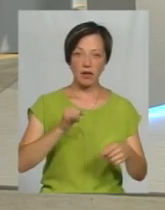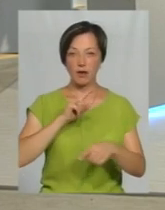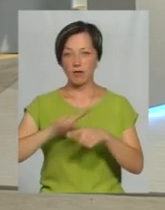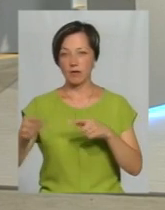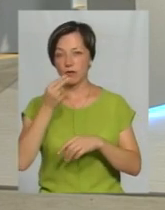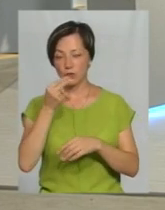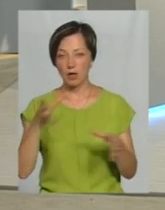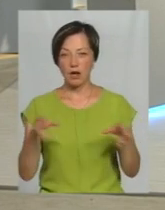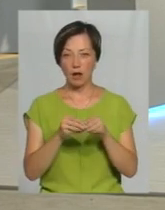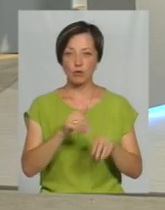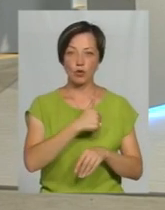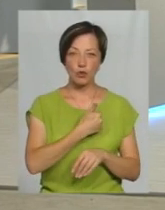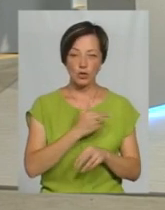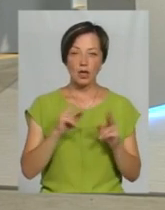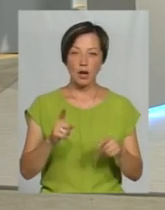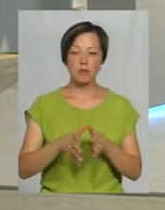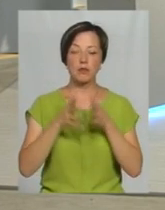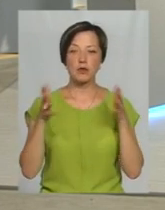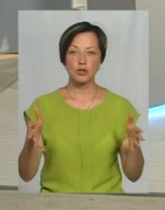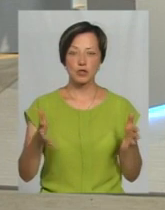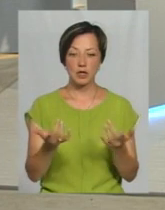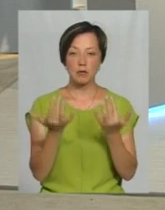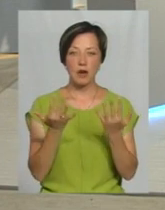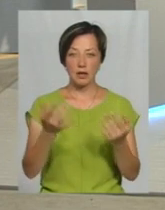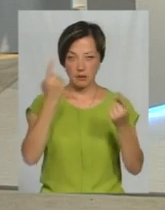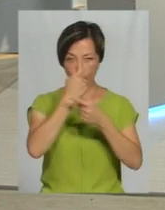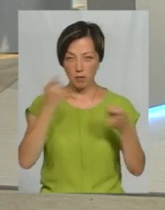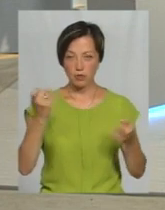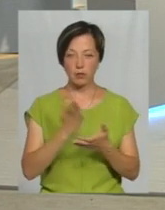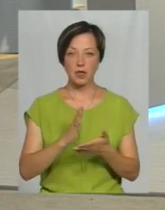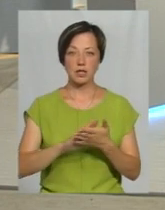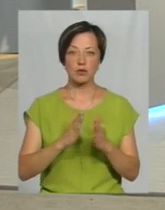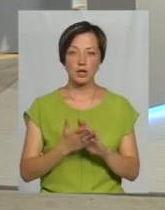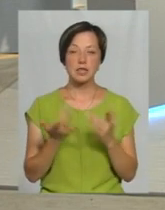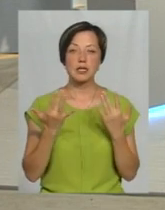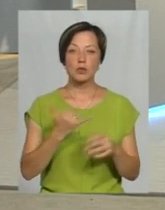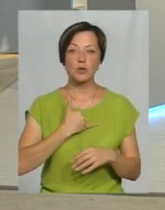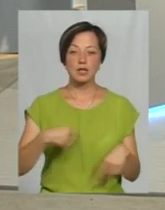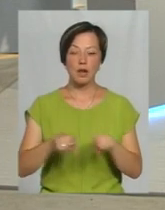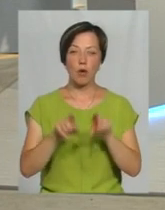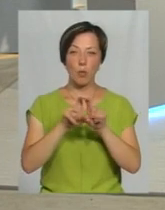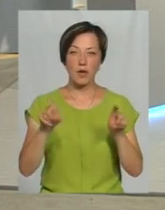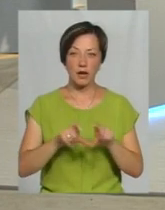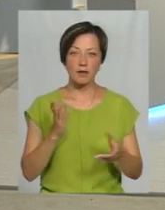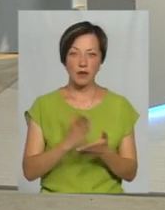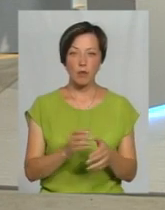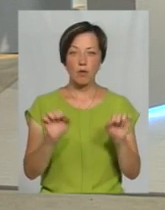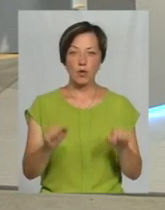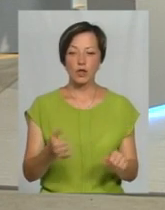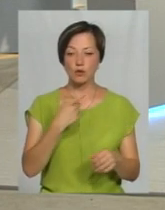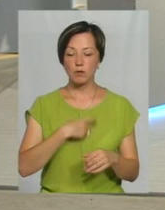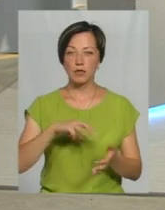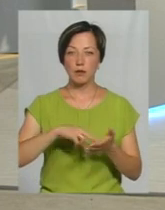разом. Ми хочемо якомога більше набрати інформації, щоб ми володіли ситуацією, скільки в нас таких об'єктів є, щоб ми могли собі